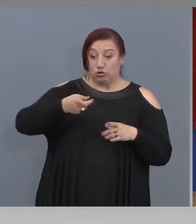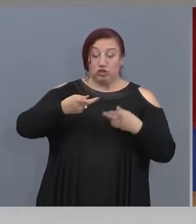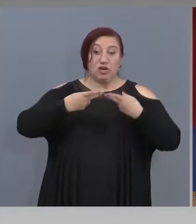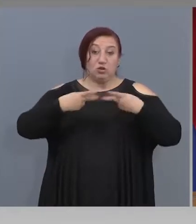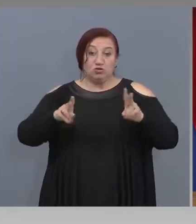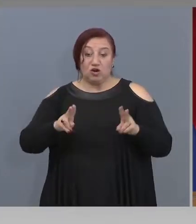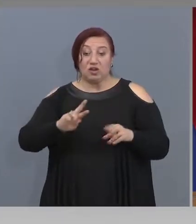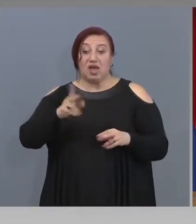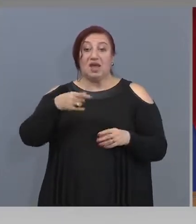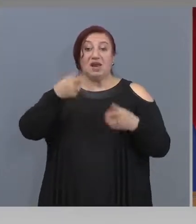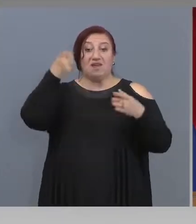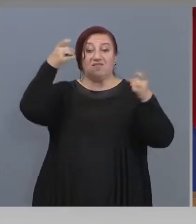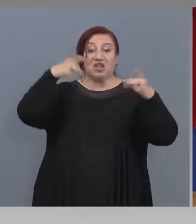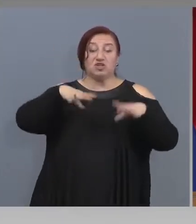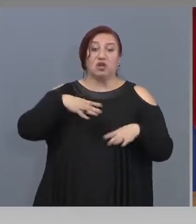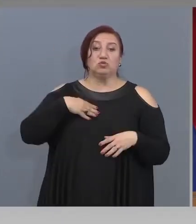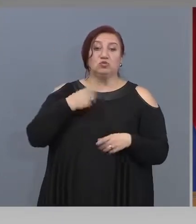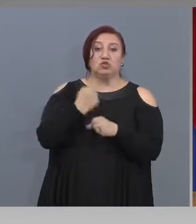работят на загуб, само за да работят?